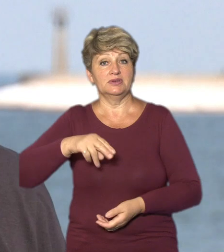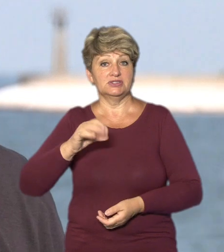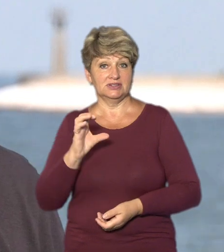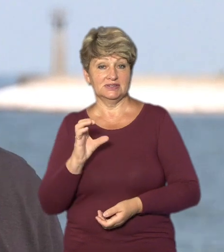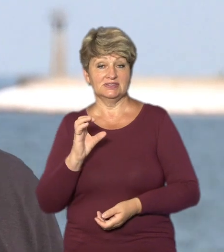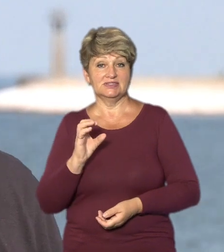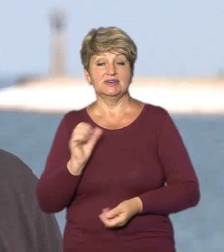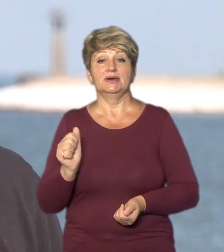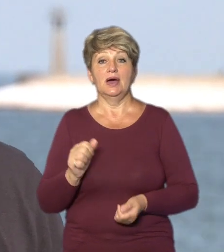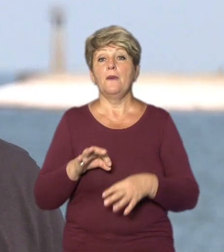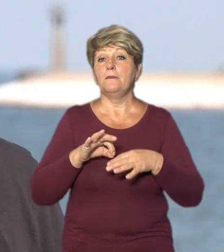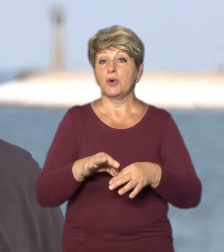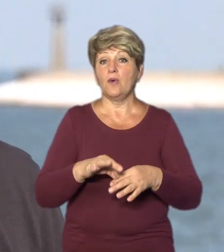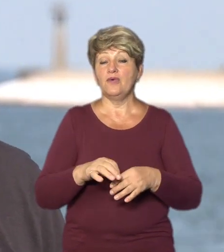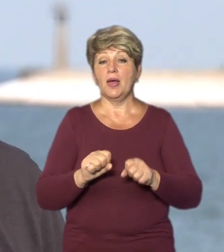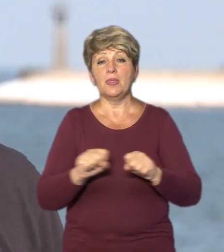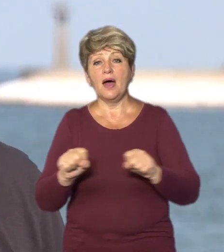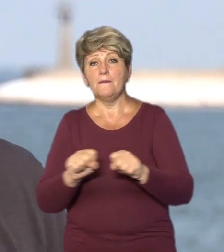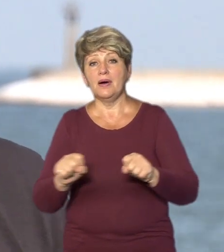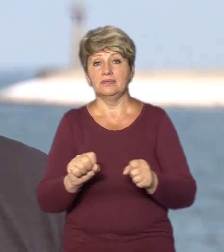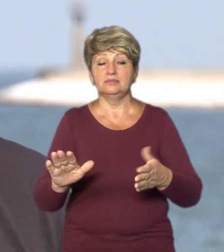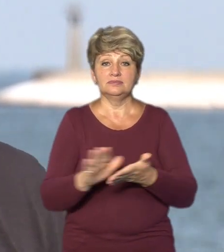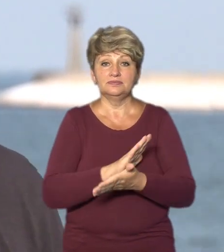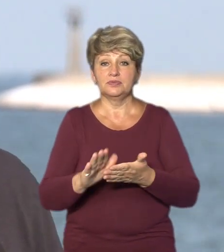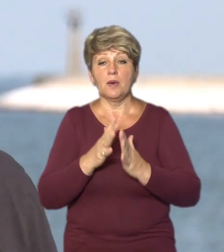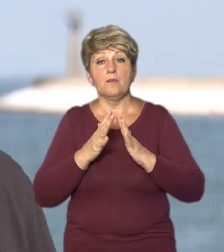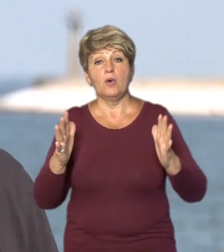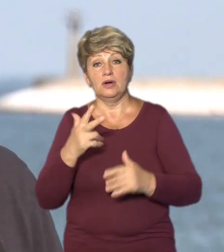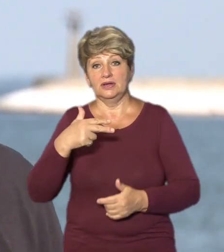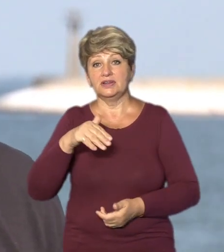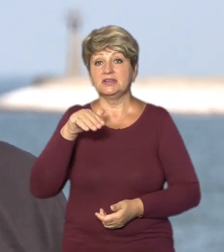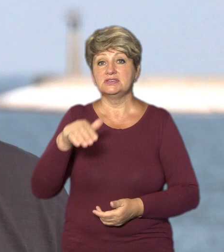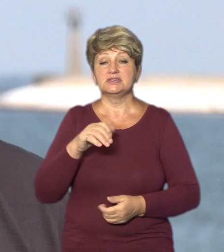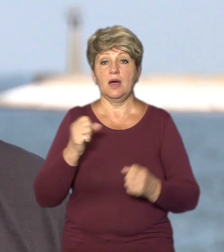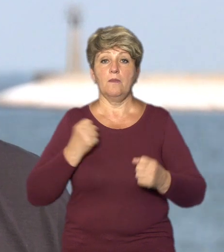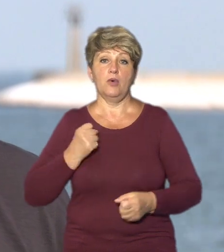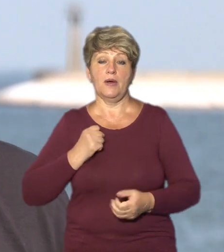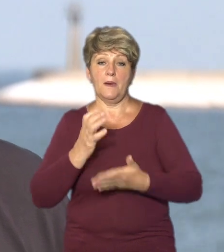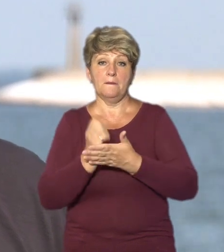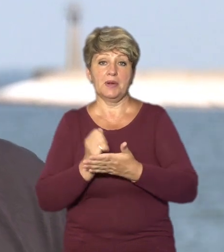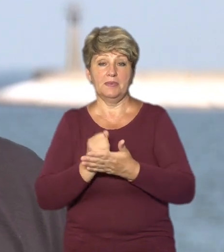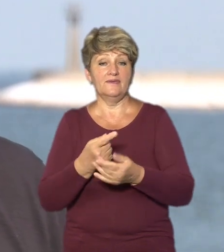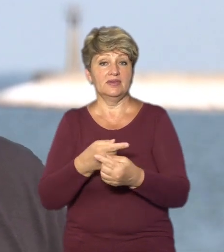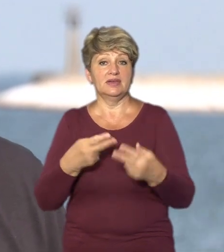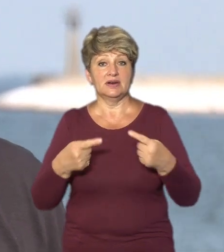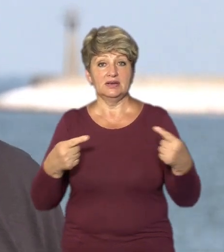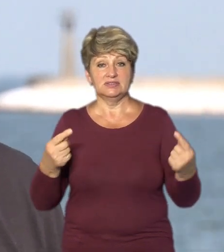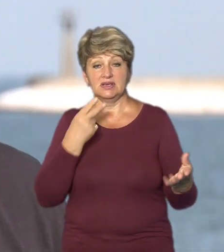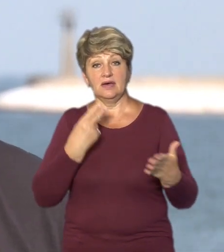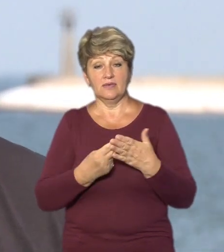проведено розмінування більше 30 тисяч боєприпасів різного характеру. Це і